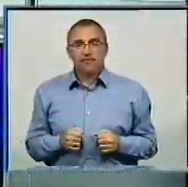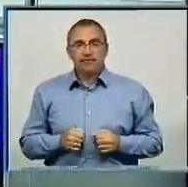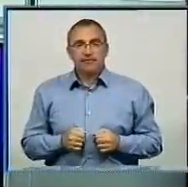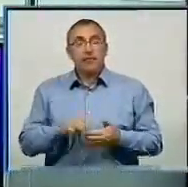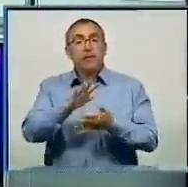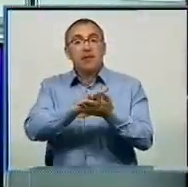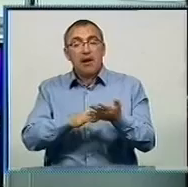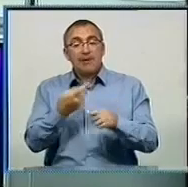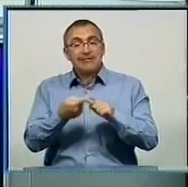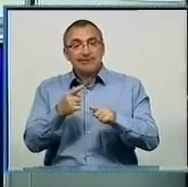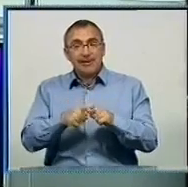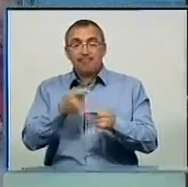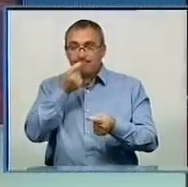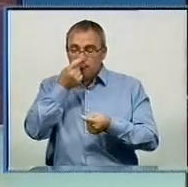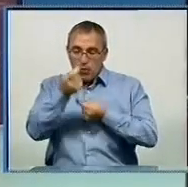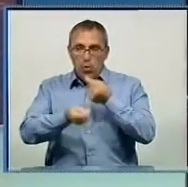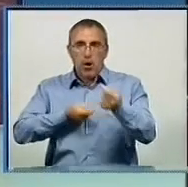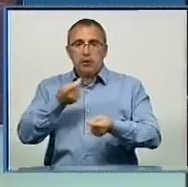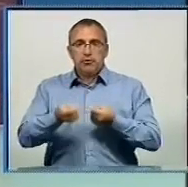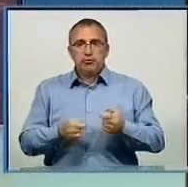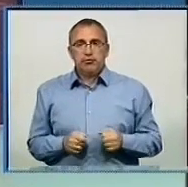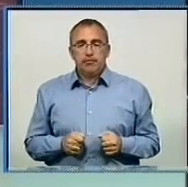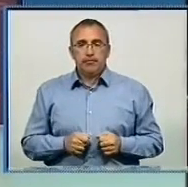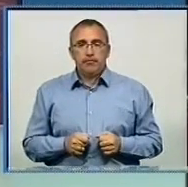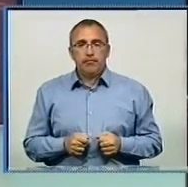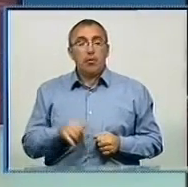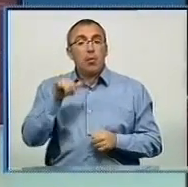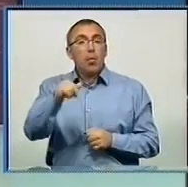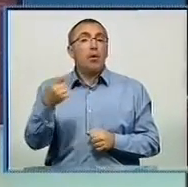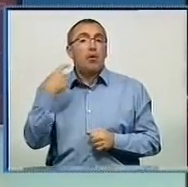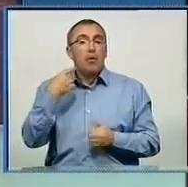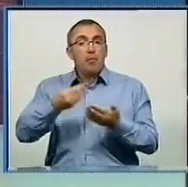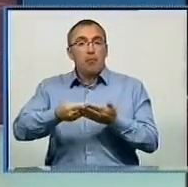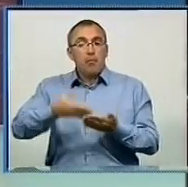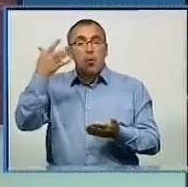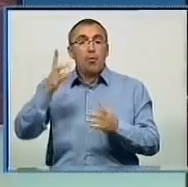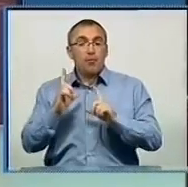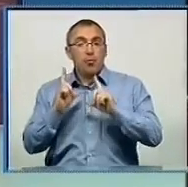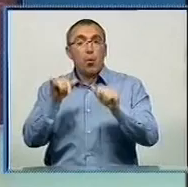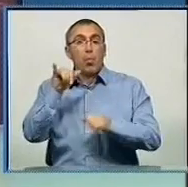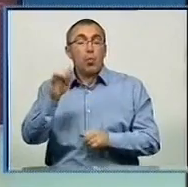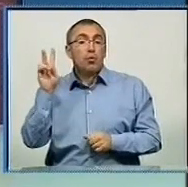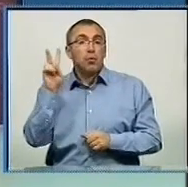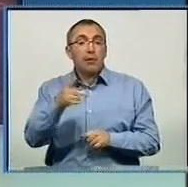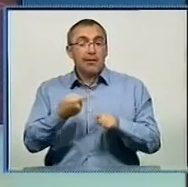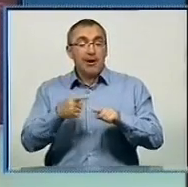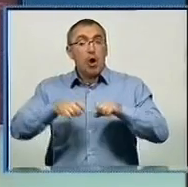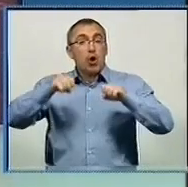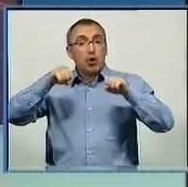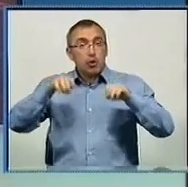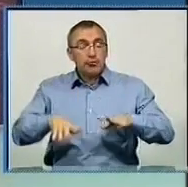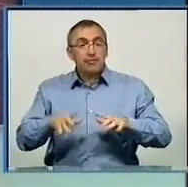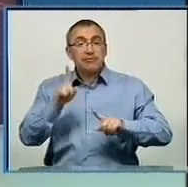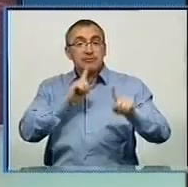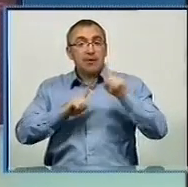Далі про це та інше докладніше. У Кіровограді подорожчає проїзд у тролейбусах. Таке рішення ухвалили на